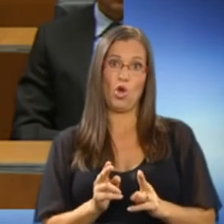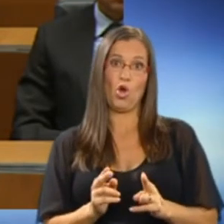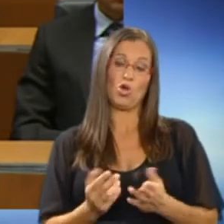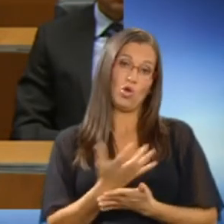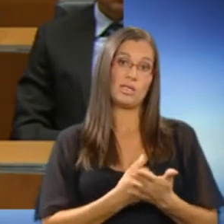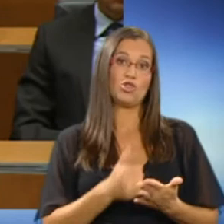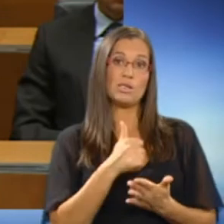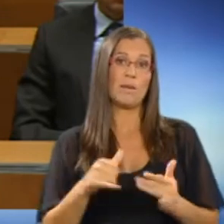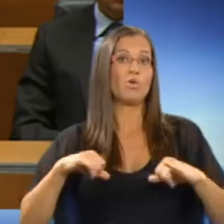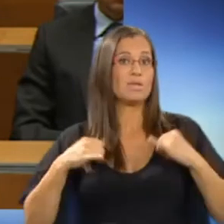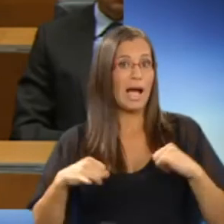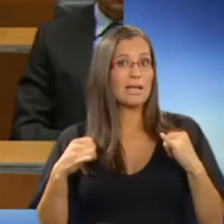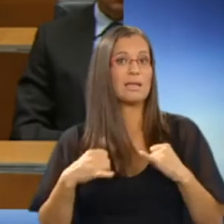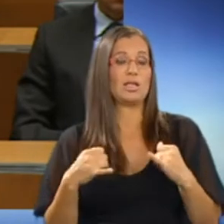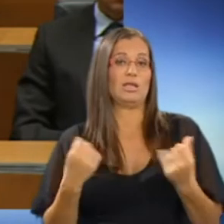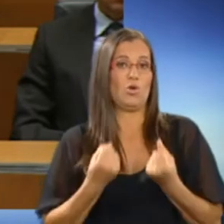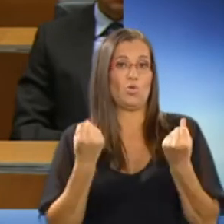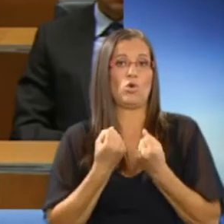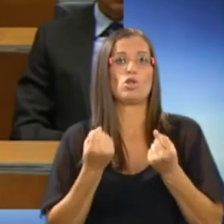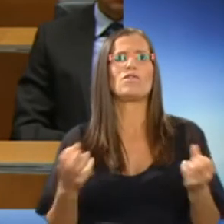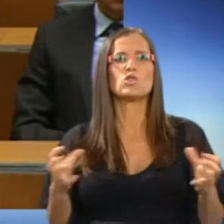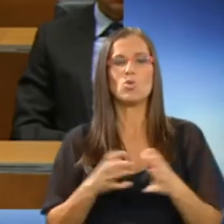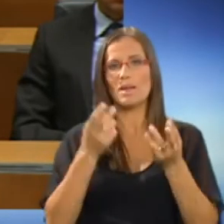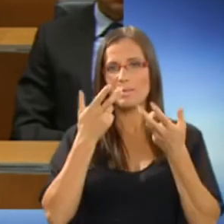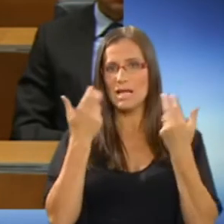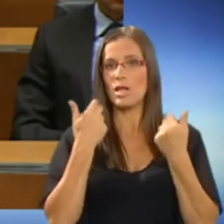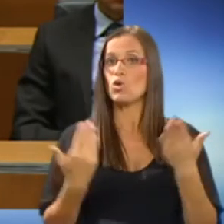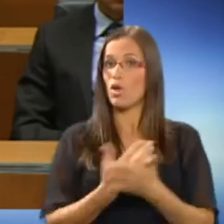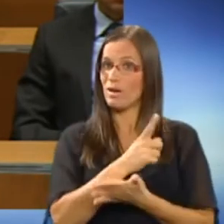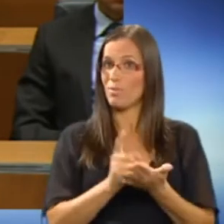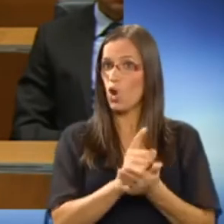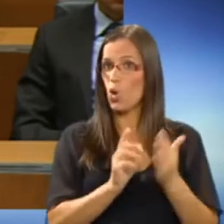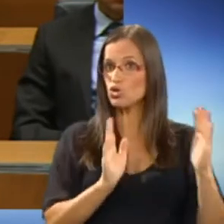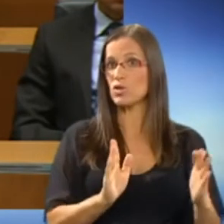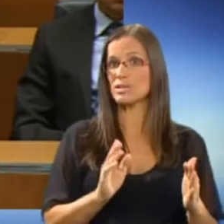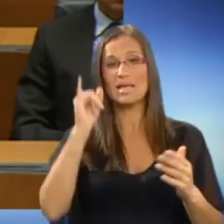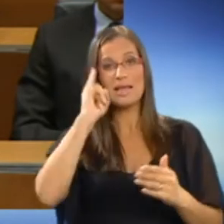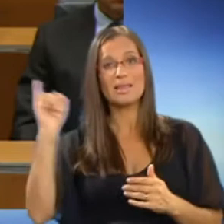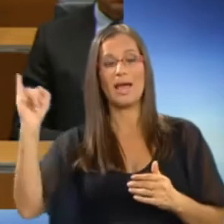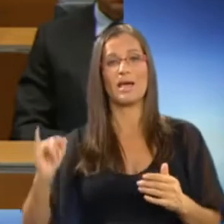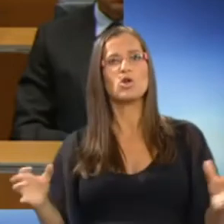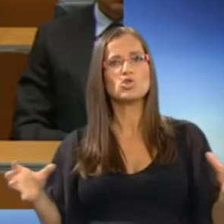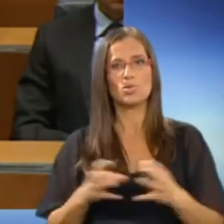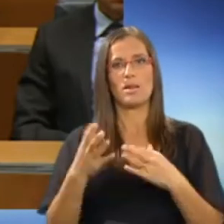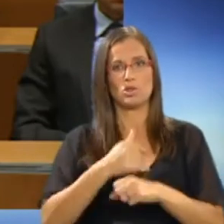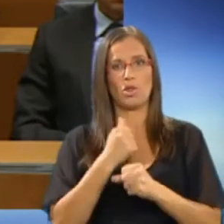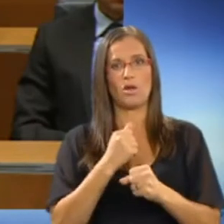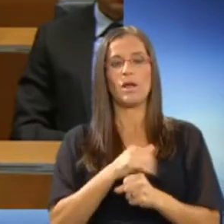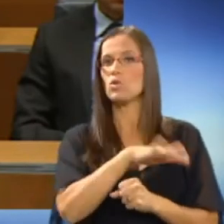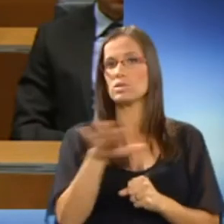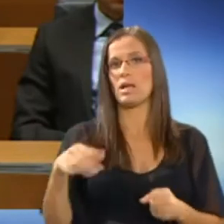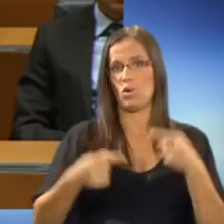za zavzeto aktivnostjo v skupnem iskanju novih priložnosti ter idej in obtvornem sodelovanju vseh